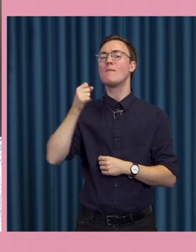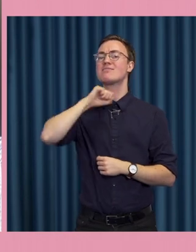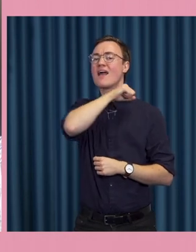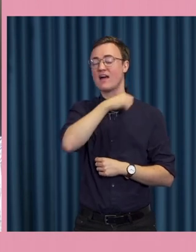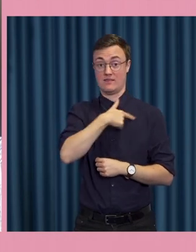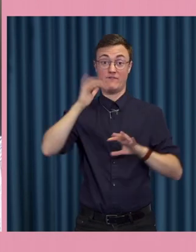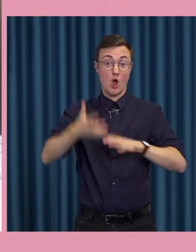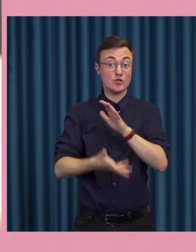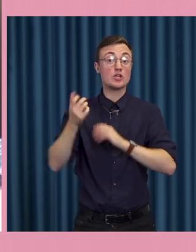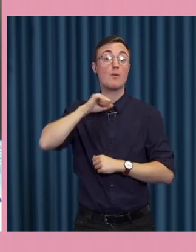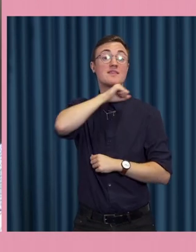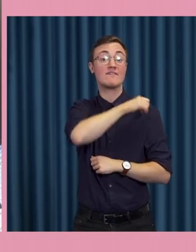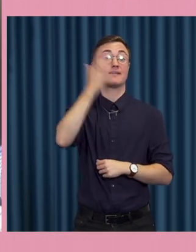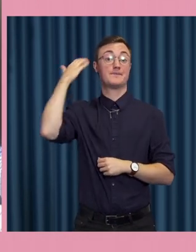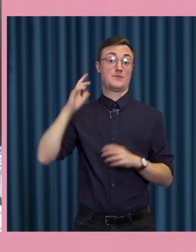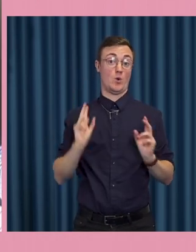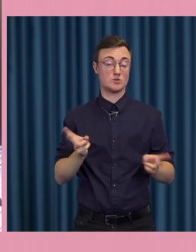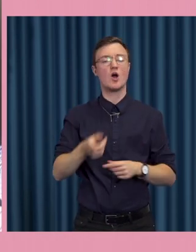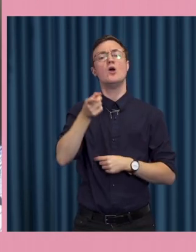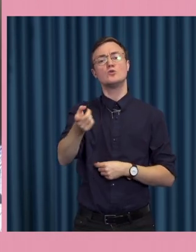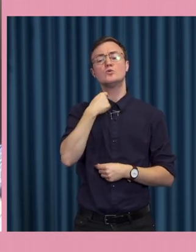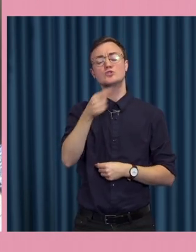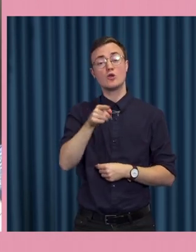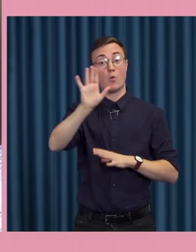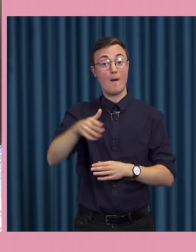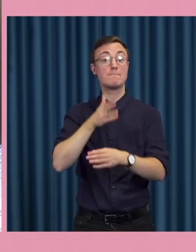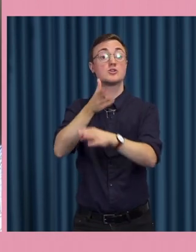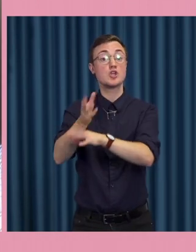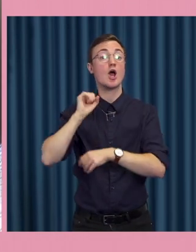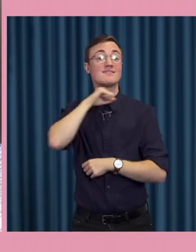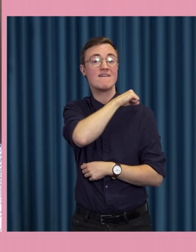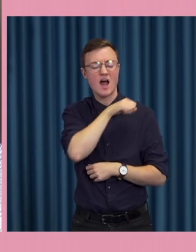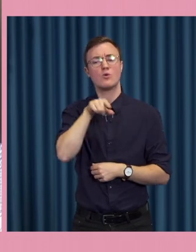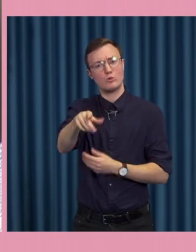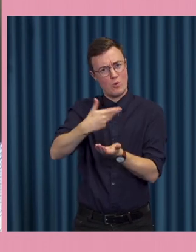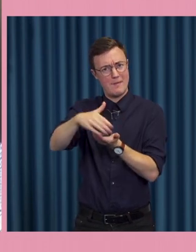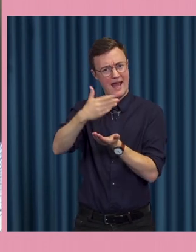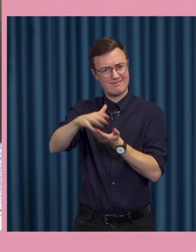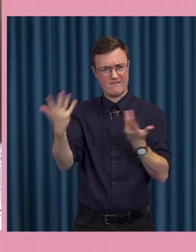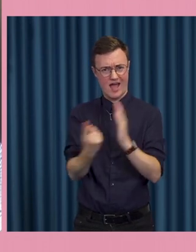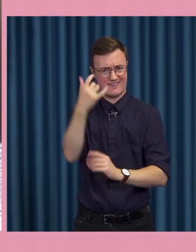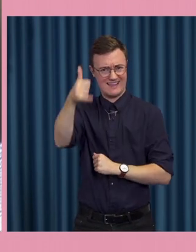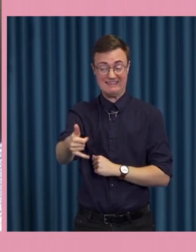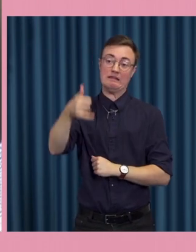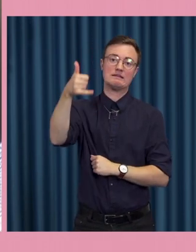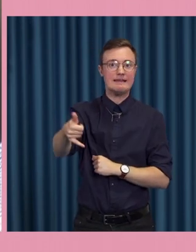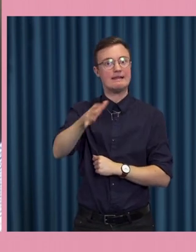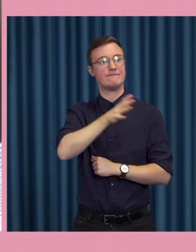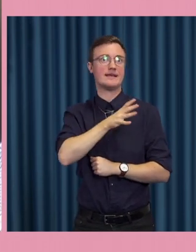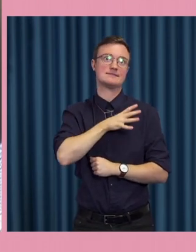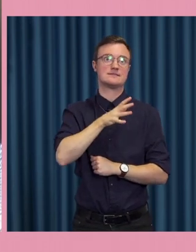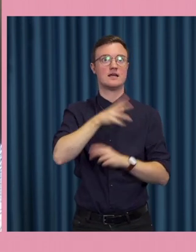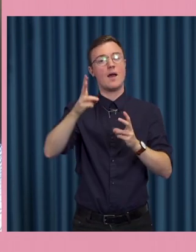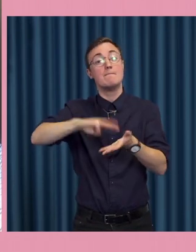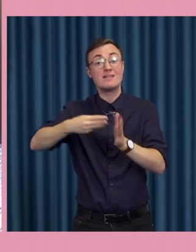Taiwan även tidigare i exempel och du sa att du hade varit där och besökt och jag tänker när du berättar om det att där finns liksom man har en